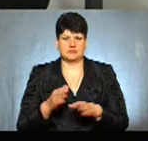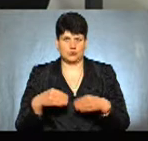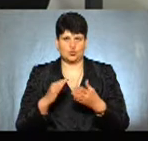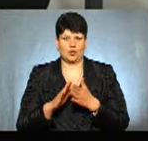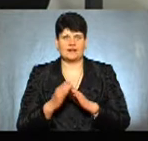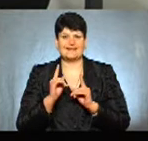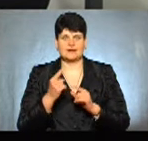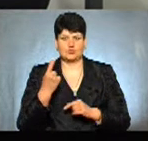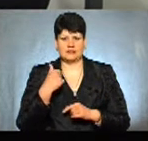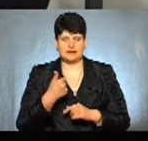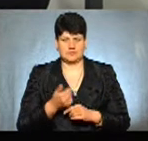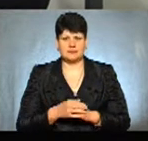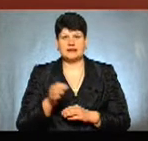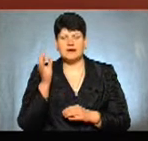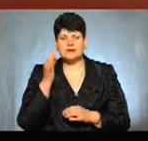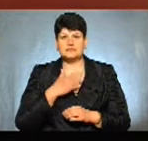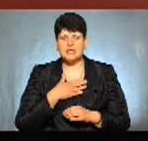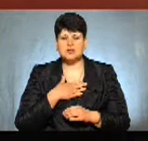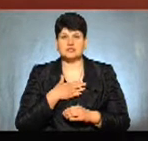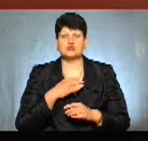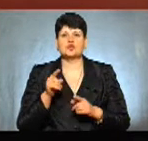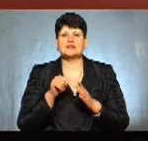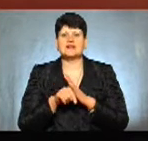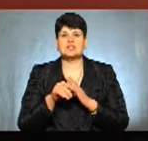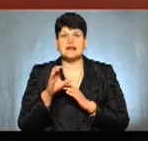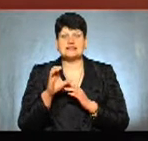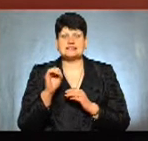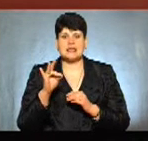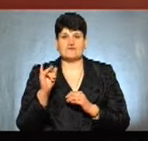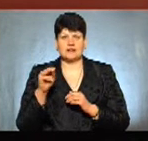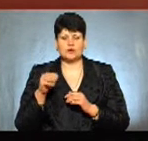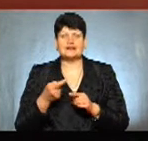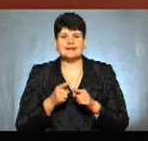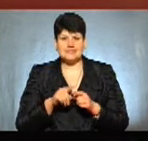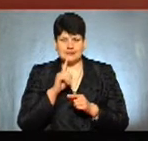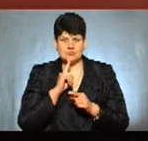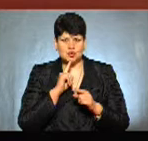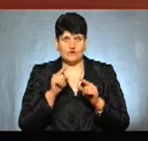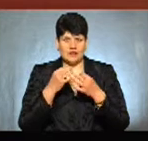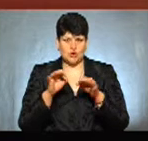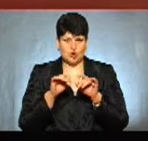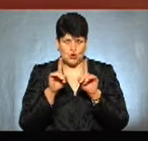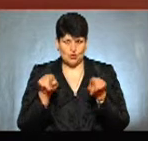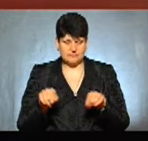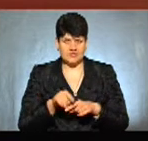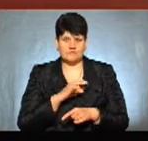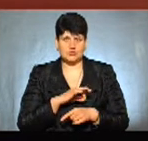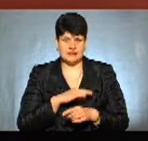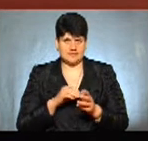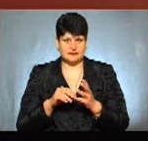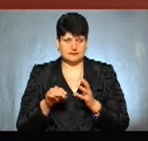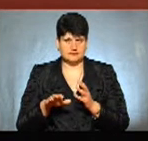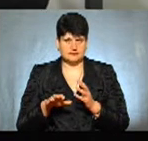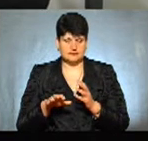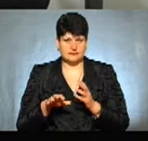строковий. Давайте ми зараз нагадаємо нашим глядачам, що означає сервітут, тобто це тимчасовий дозвіл на обмеження користування землею, так? Відповідно,